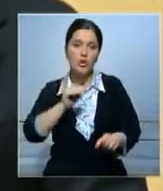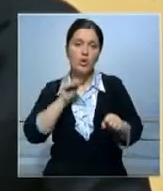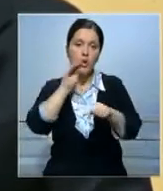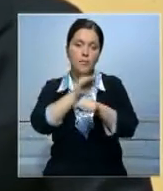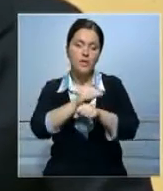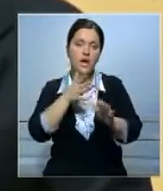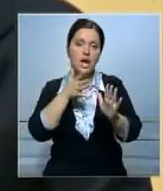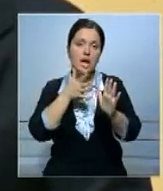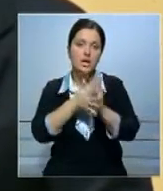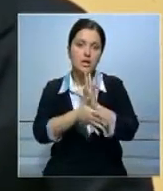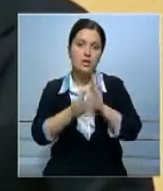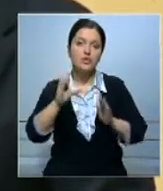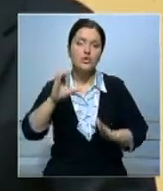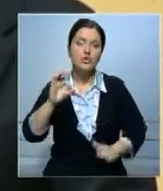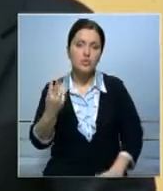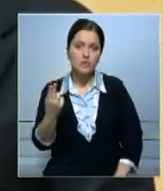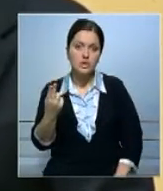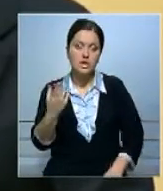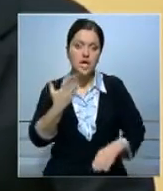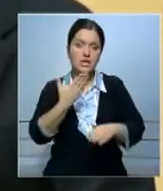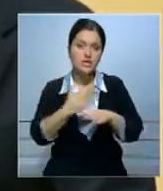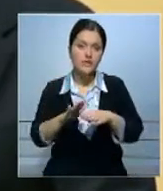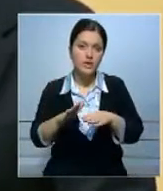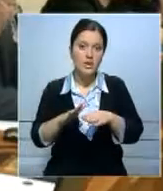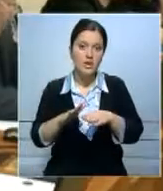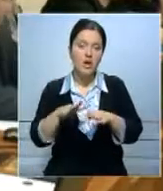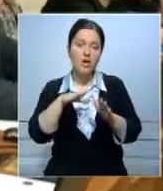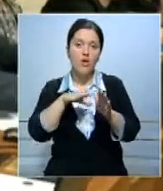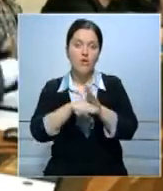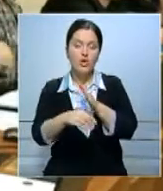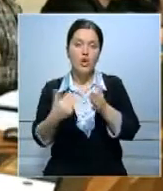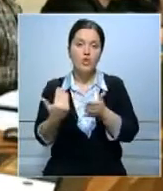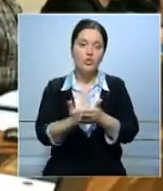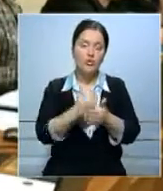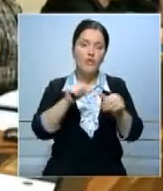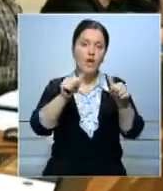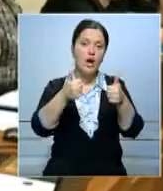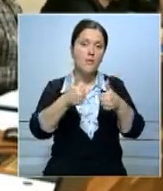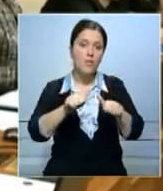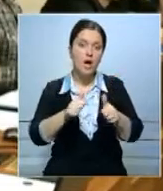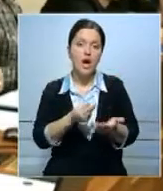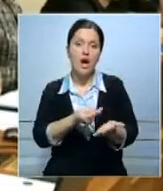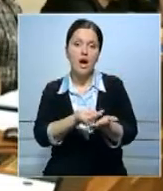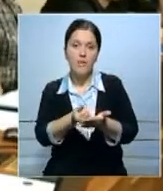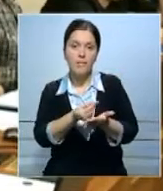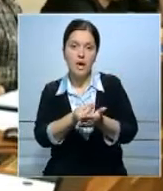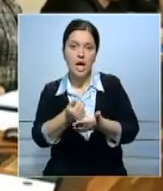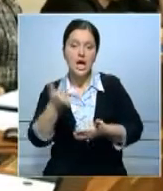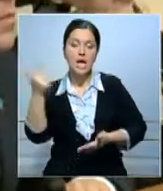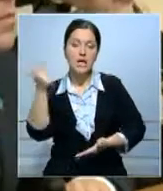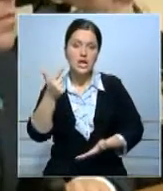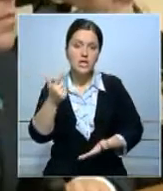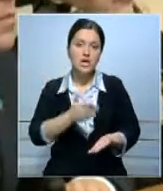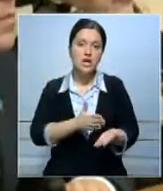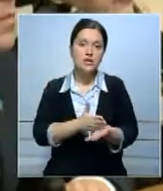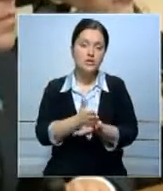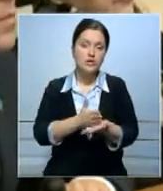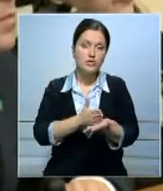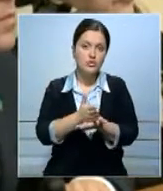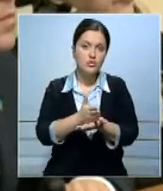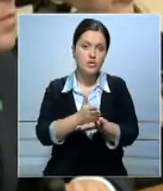расходы на социальную сферу, в том числе внедрена новая модель оплаты гражданских служащих на